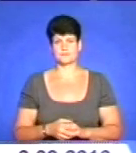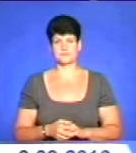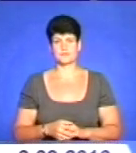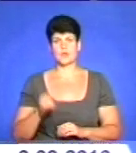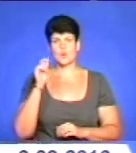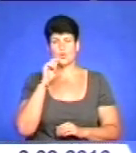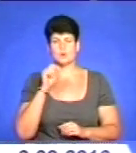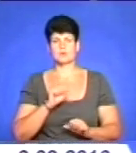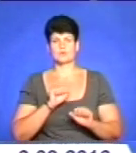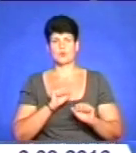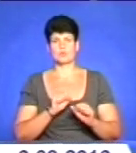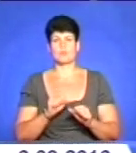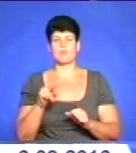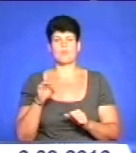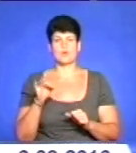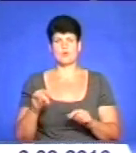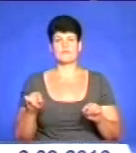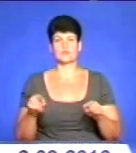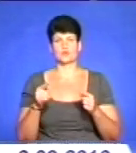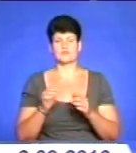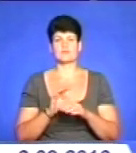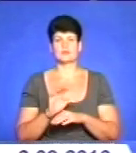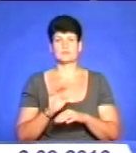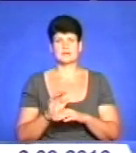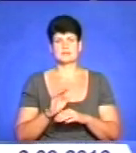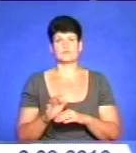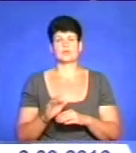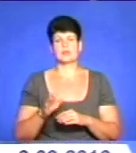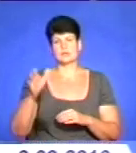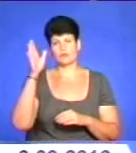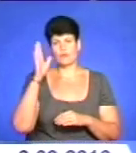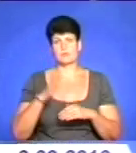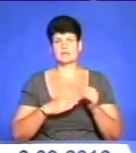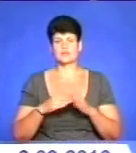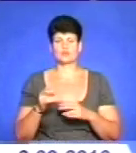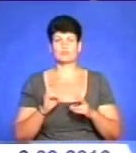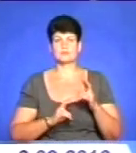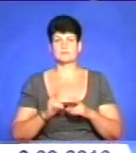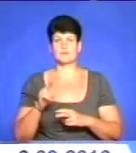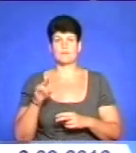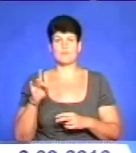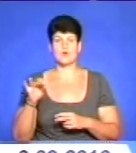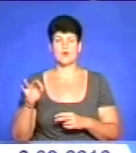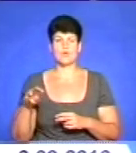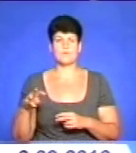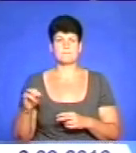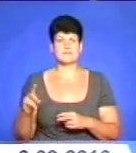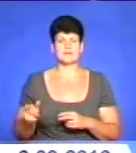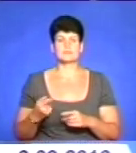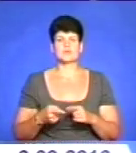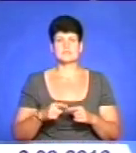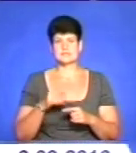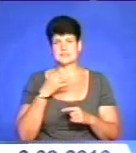Укроборонпром відновить виробництво на Тернопільському державному науково-технічному підприємстві «Промінь». Про це повідомив заступник генерального директора